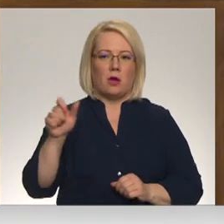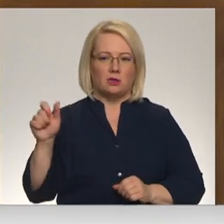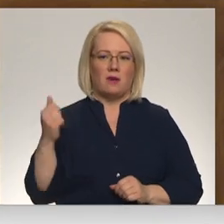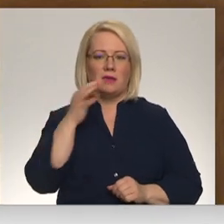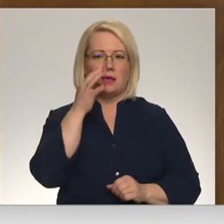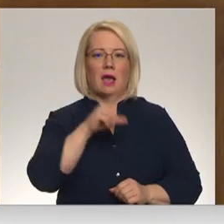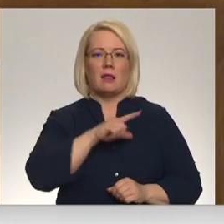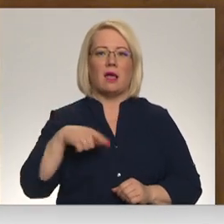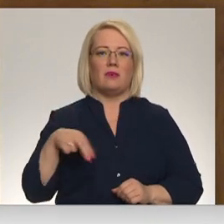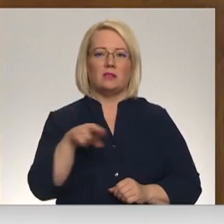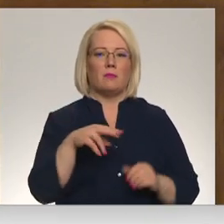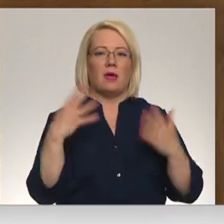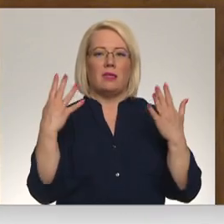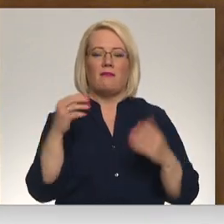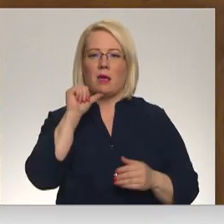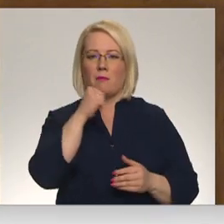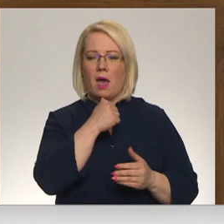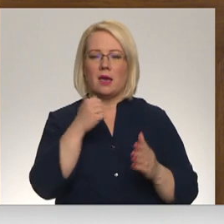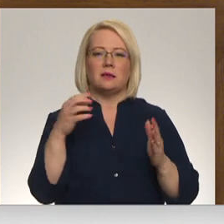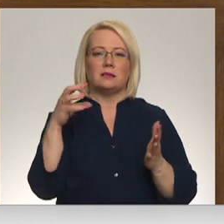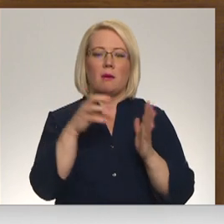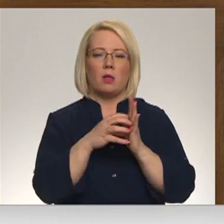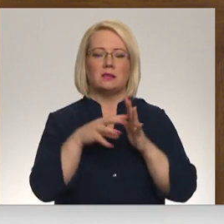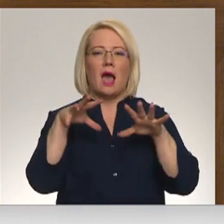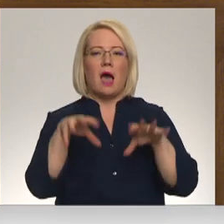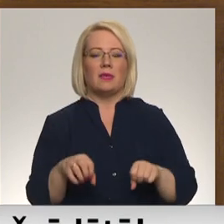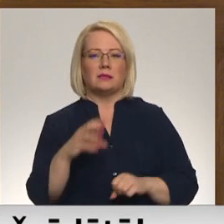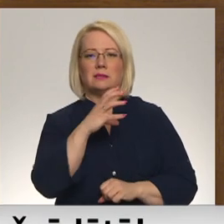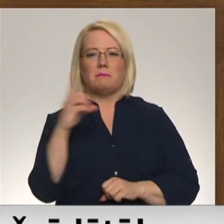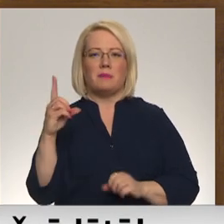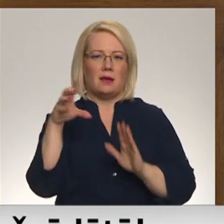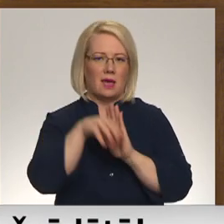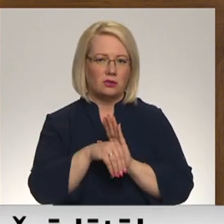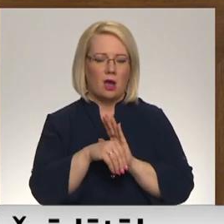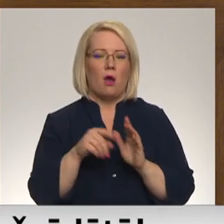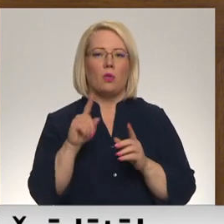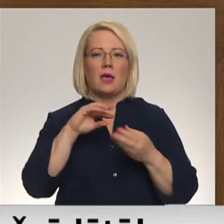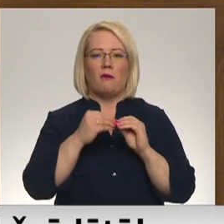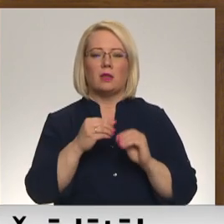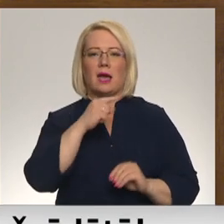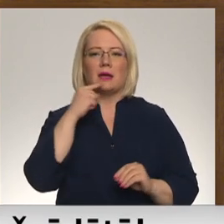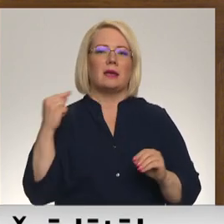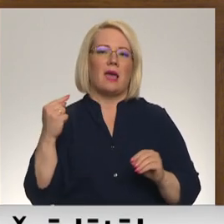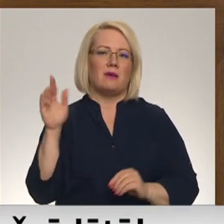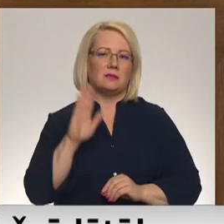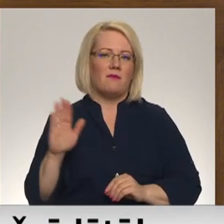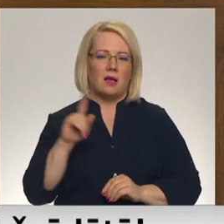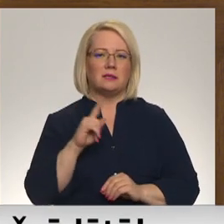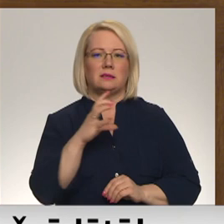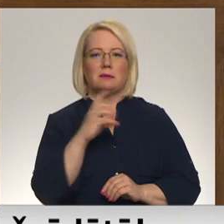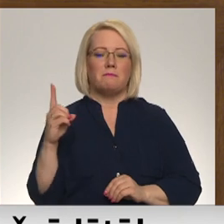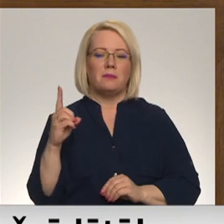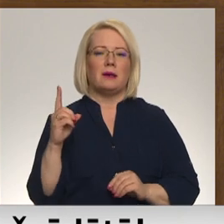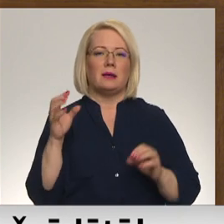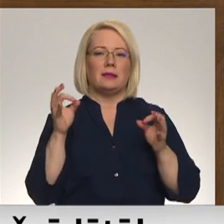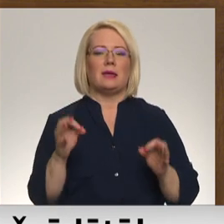republikā 9. mājas simbolizē okupāciju un aneksīju PSRS sastāvā, kā arī ievērojo to, ka Krievijas federācija ir PSRS tiesību